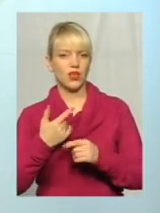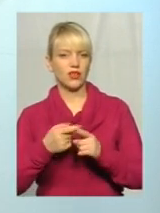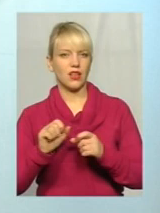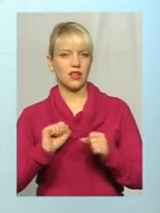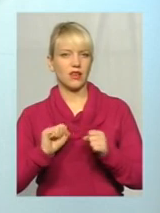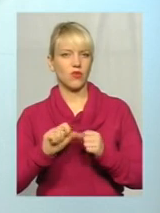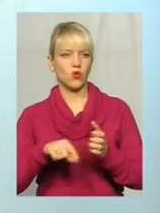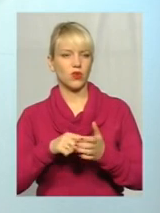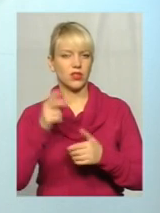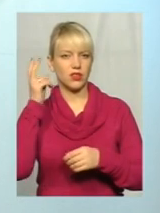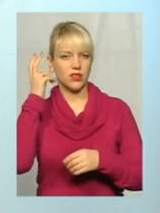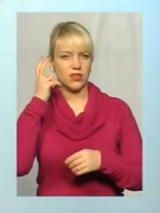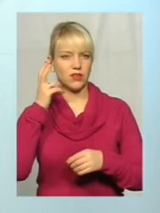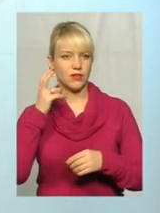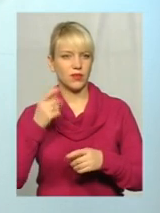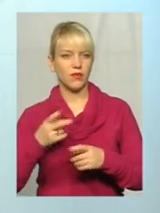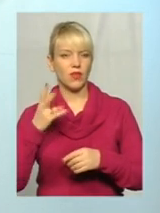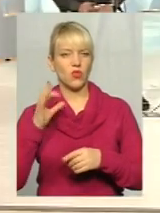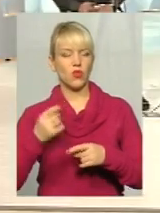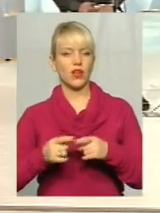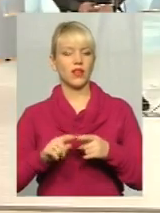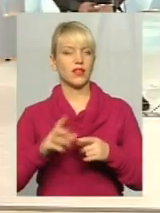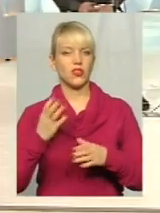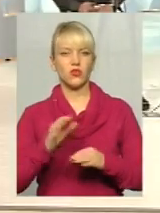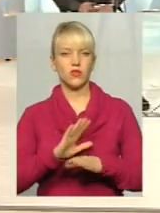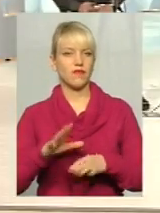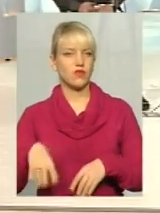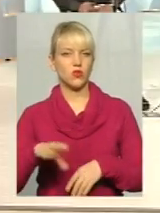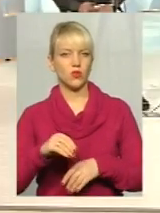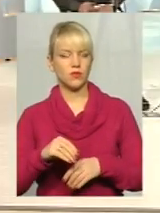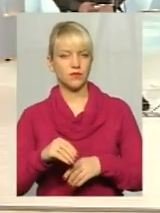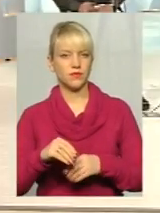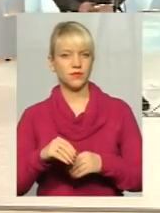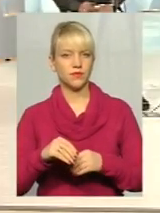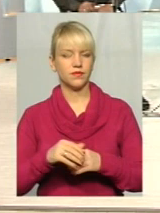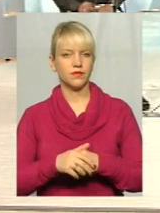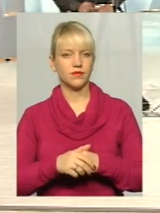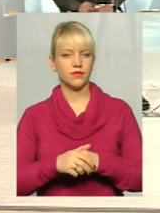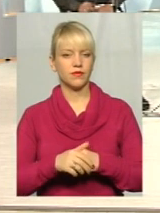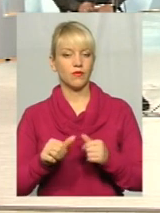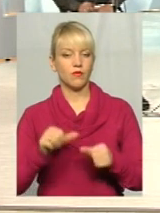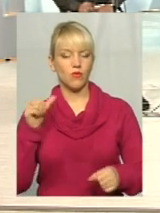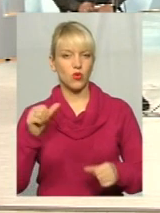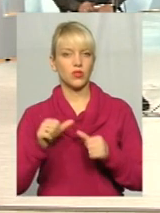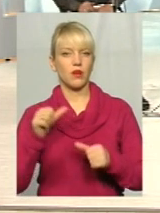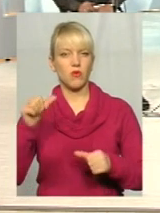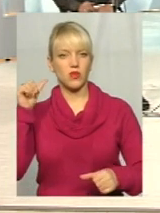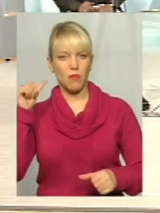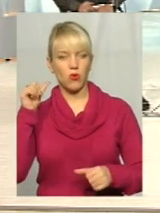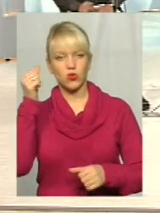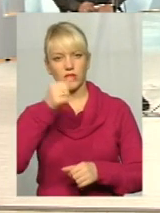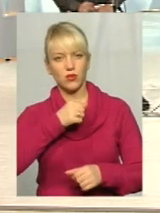біля Києв. Але це ще не всьо. Прошлий, позапрошлий год,